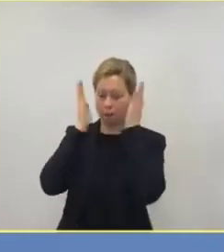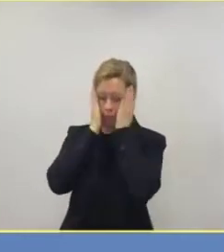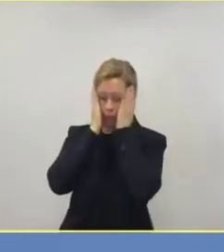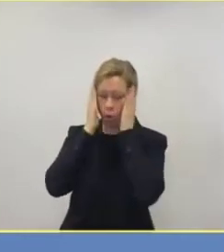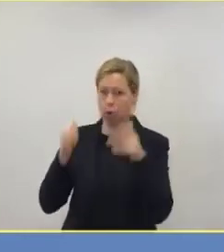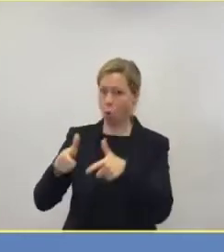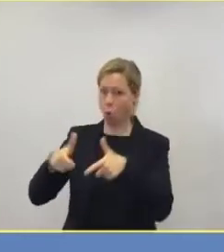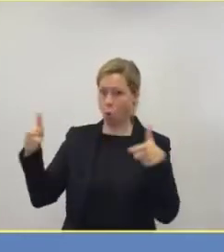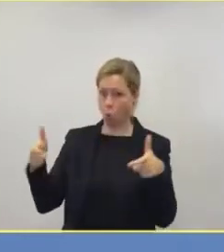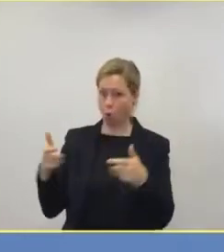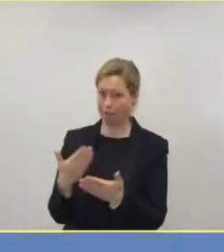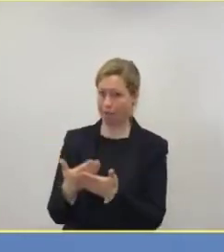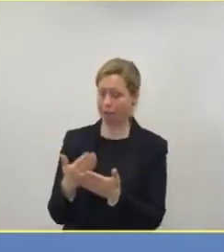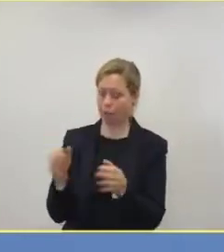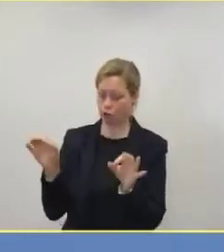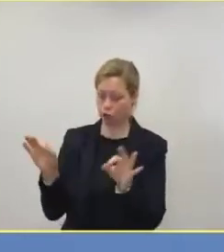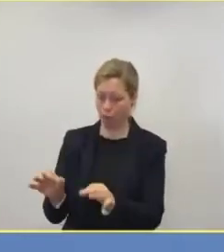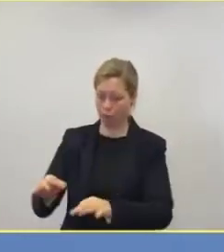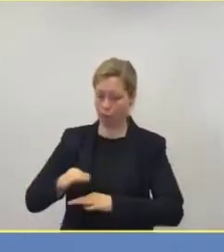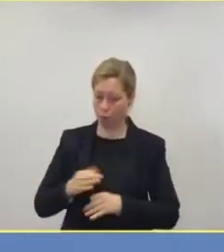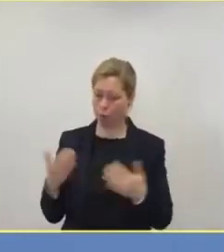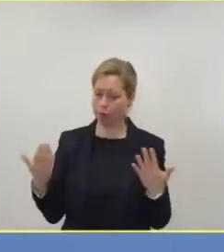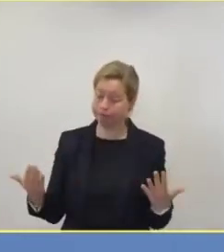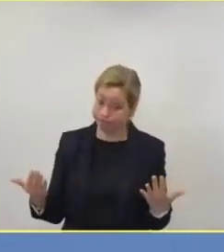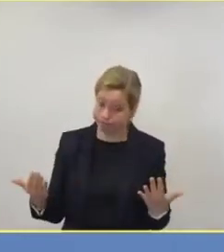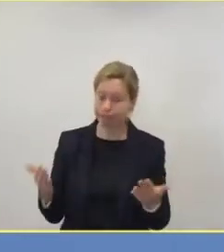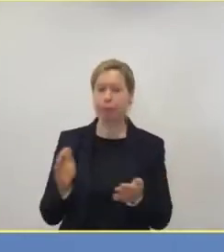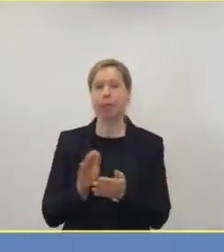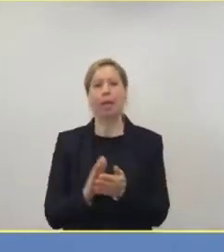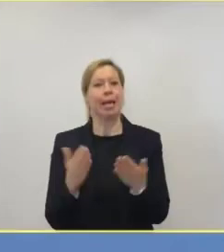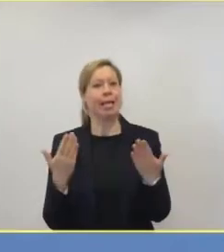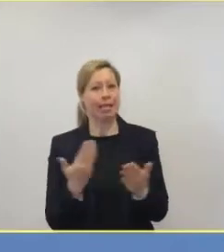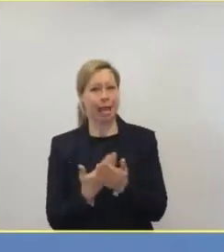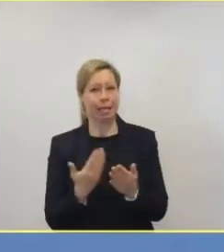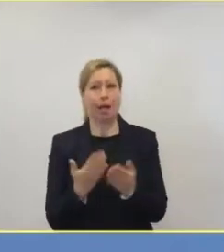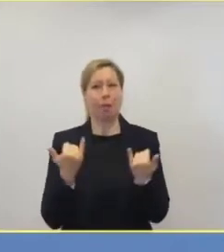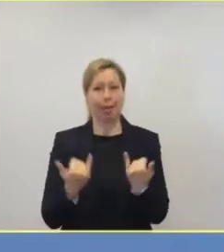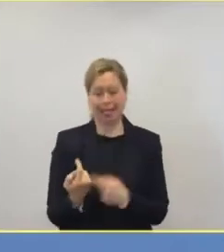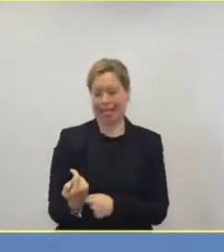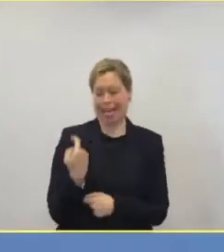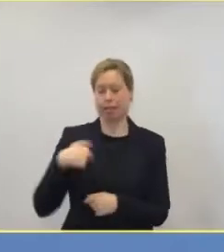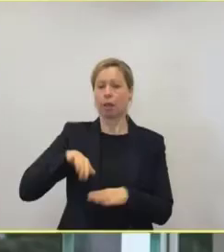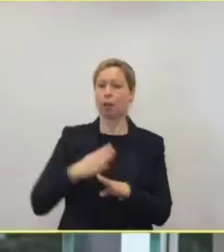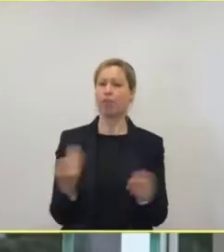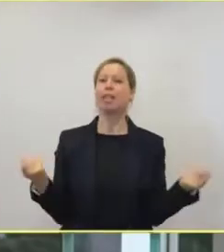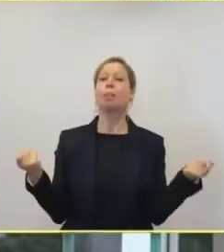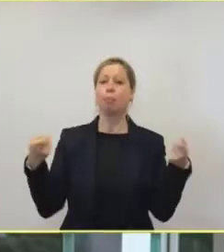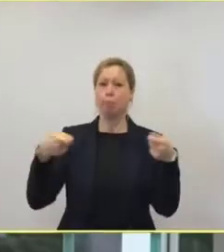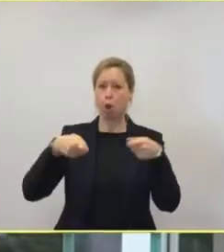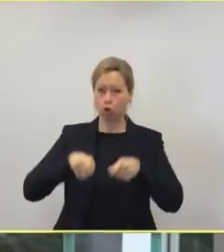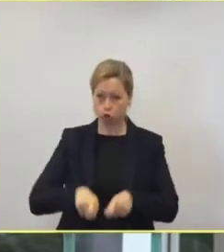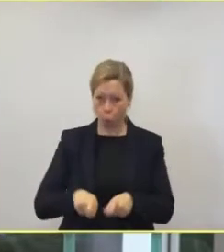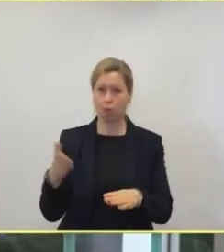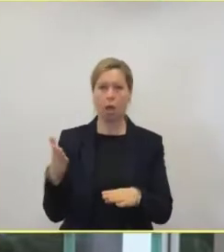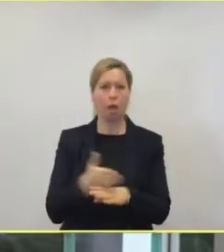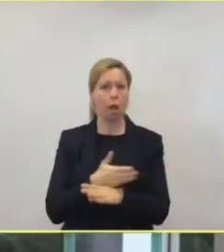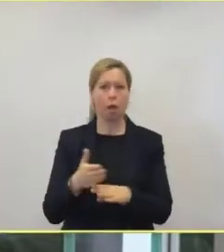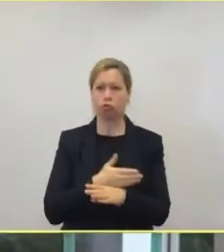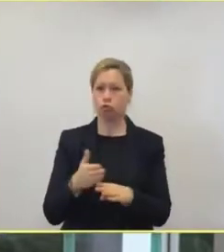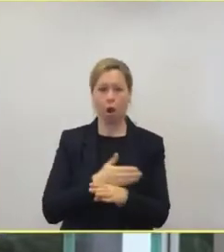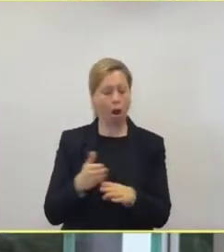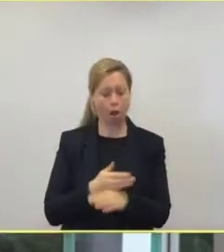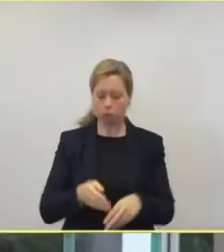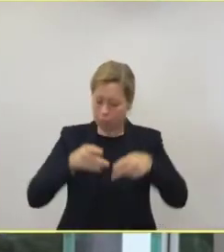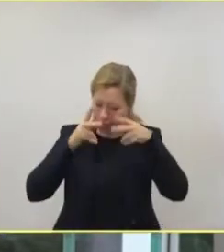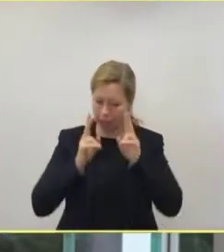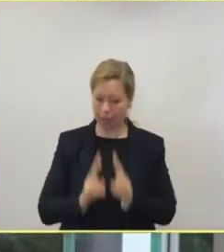darum ist es richtig, dass die gestrigen Beschlüsse waren richtig und wichtig und fällig. Ich fand sie